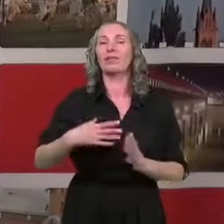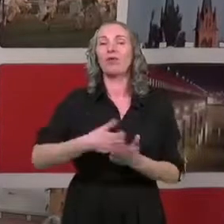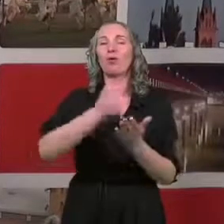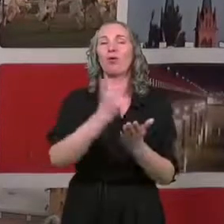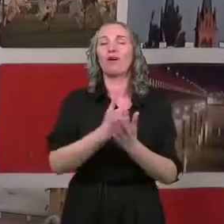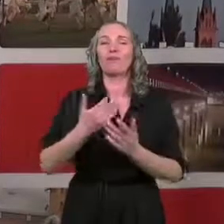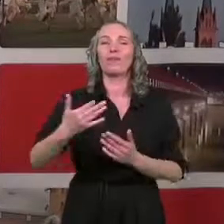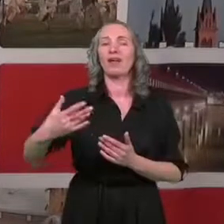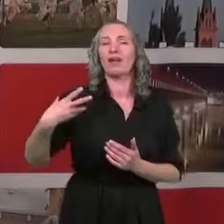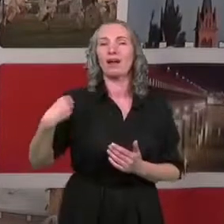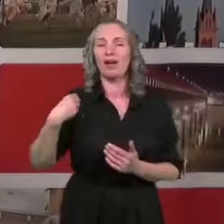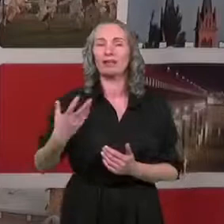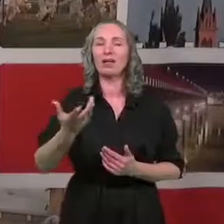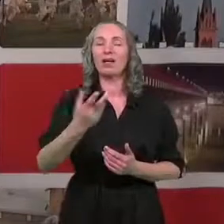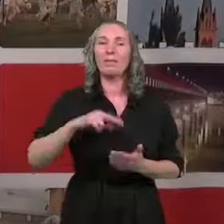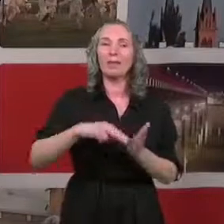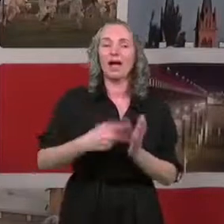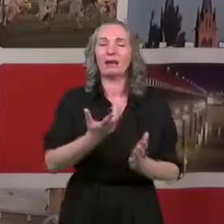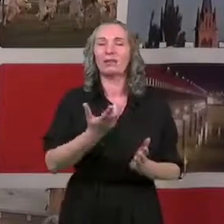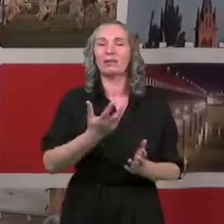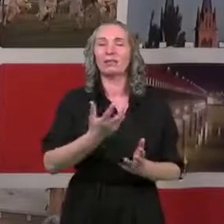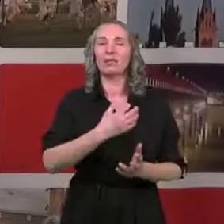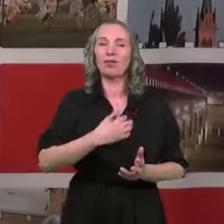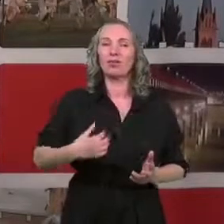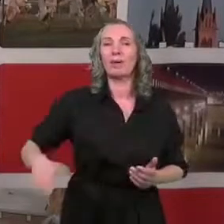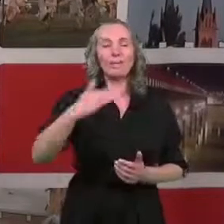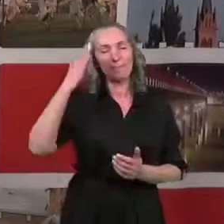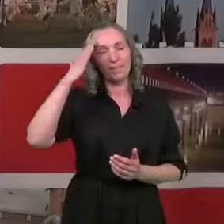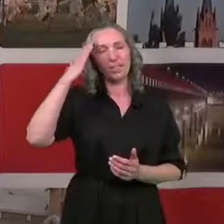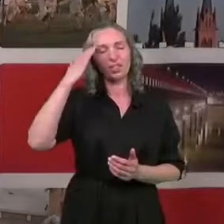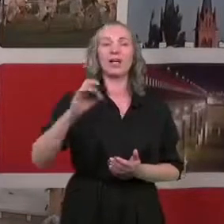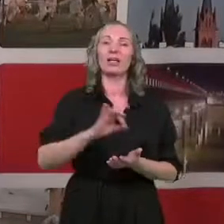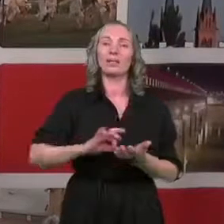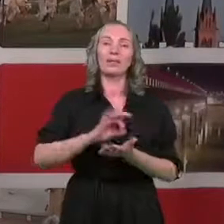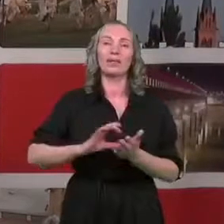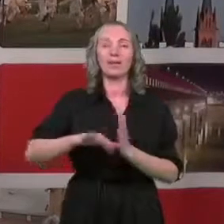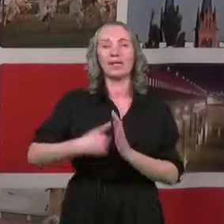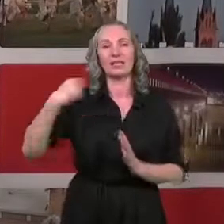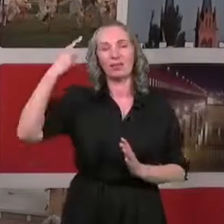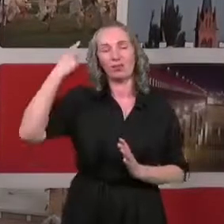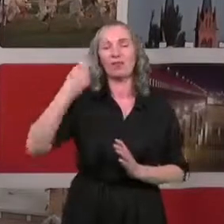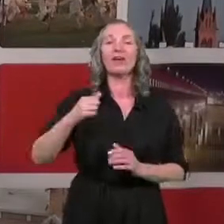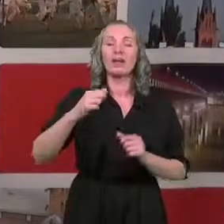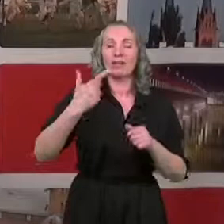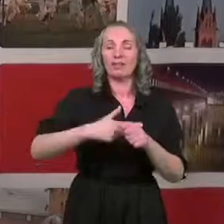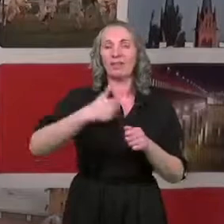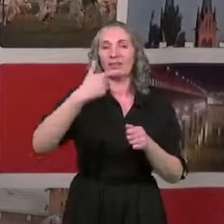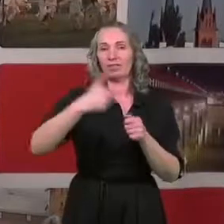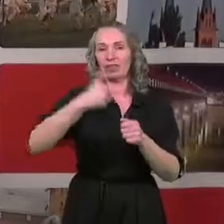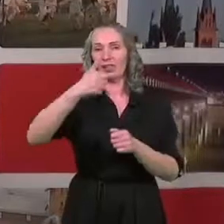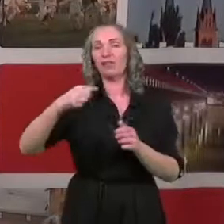sprawie wieloletniego programu gospodarowania mieszkaniowym zasobem gminy miasto Włocławek na lata 2021